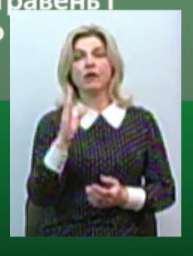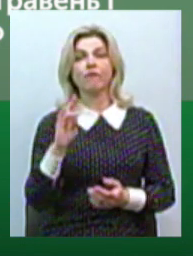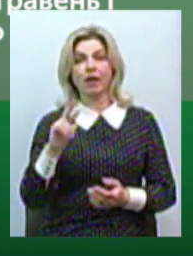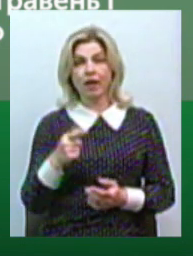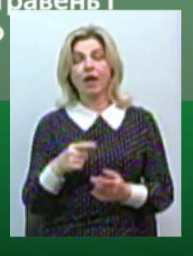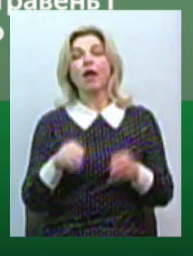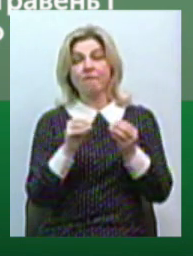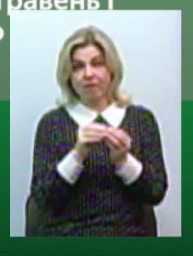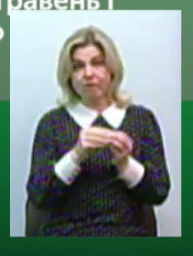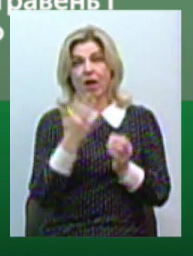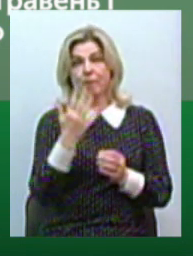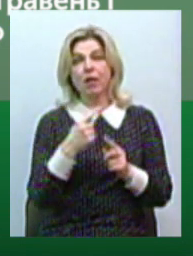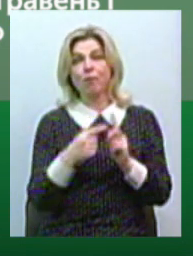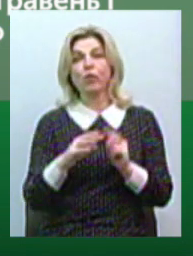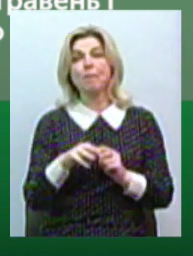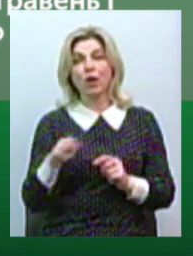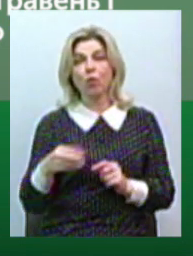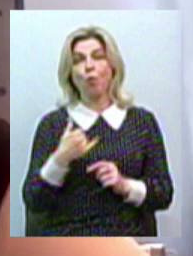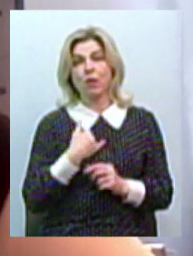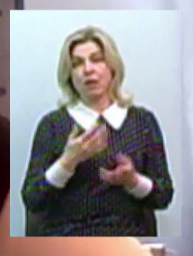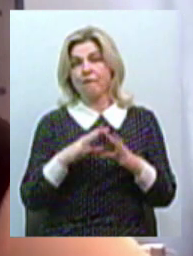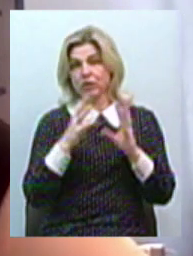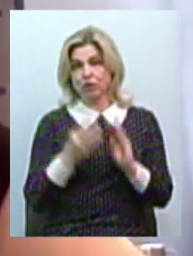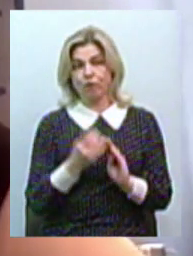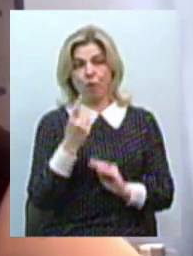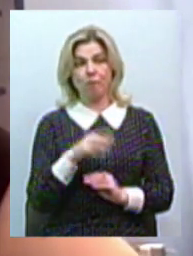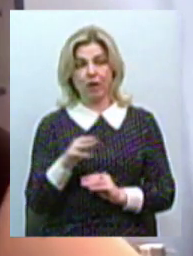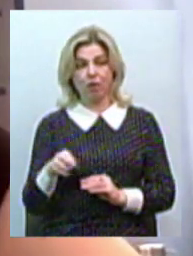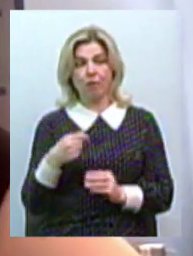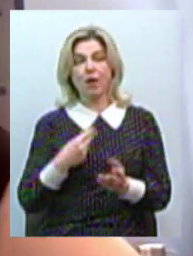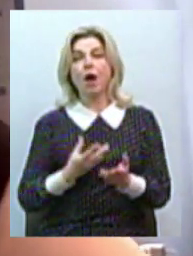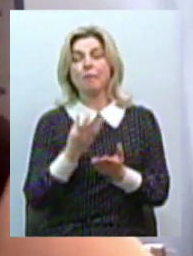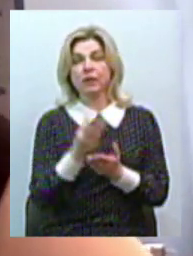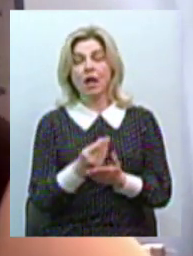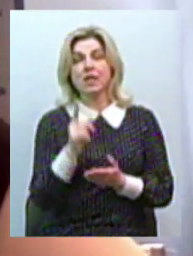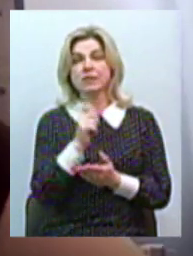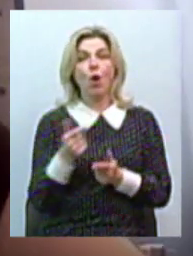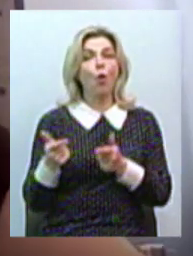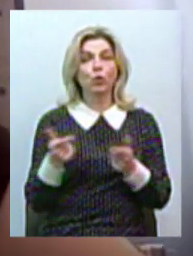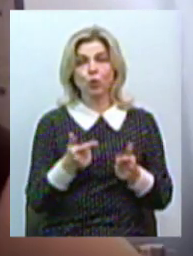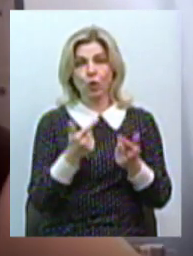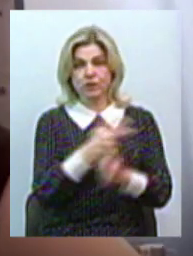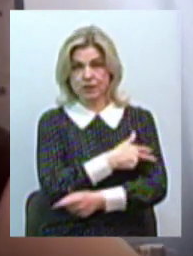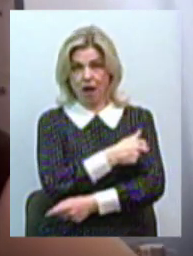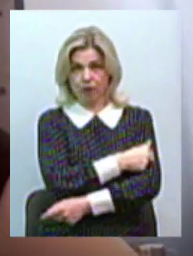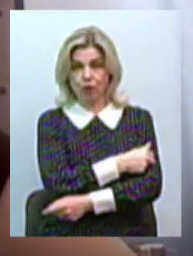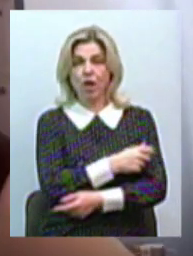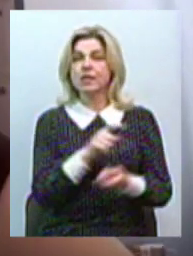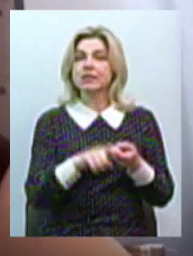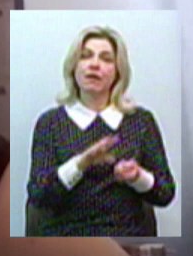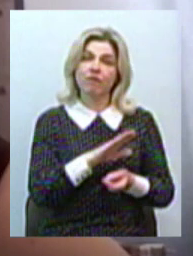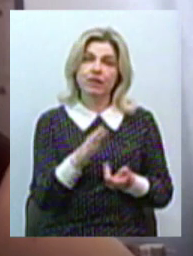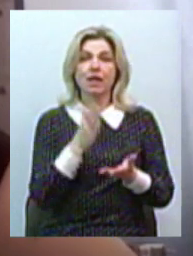5,5 мільйона, так у мене взагалі є всього мільйон. Ми платимо за готовність закладу. Тобто, в незалежності від того, чи є в